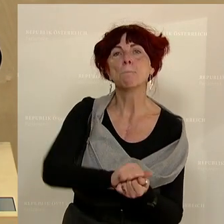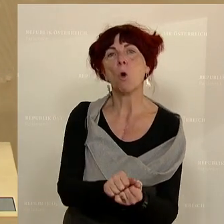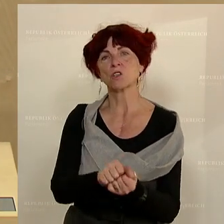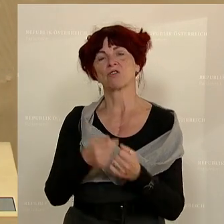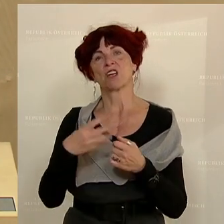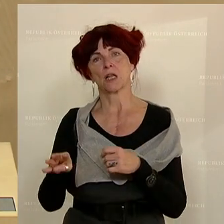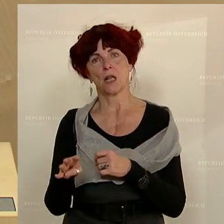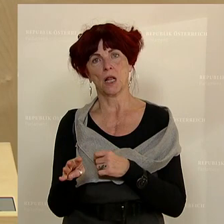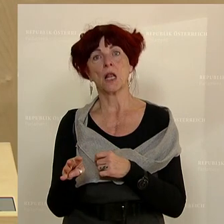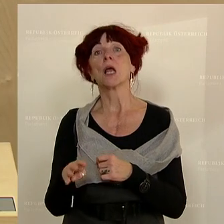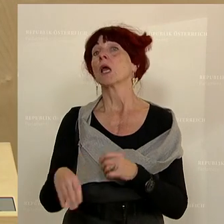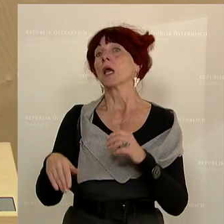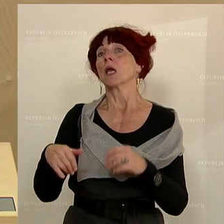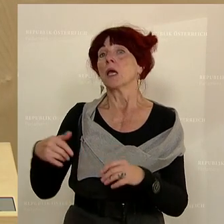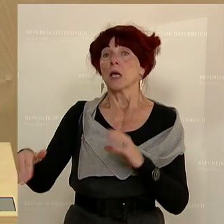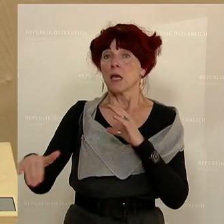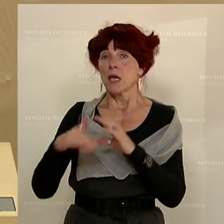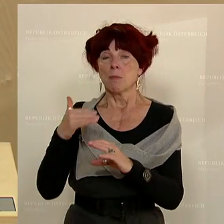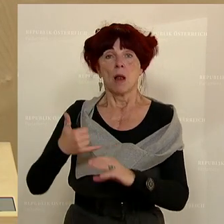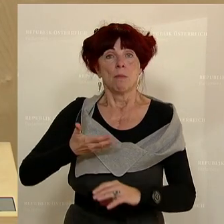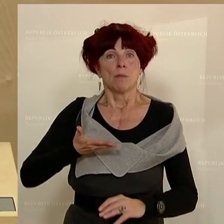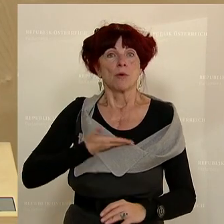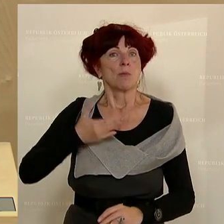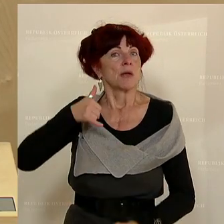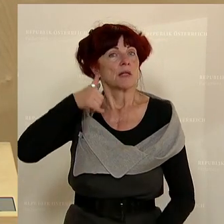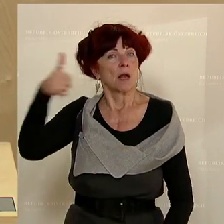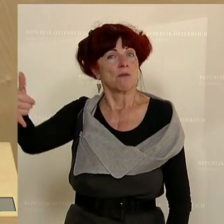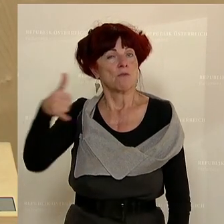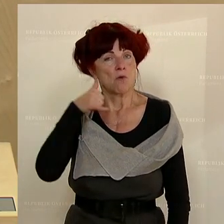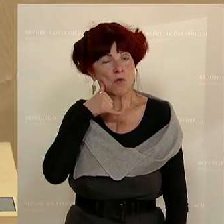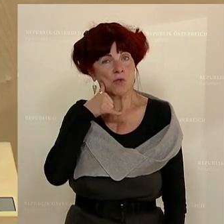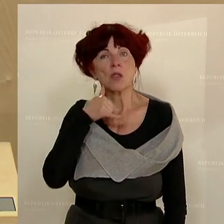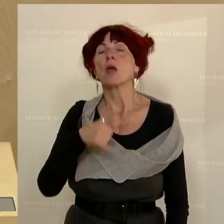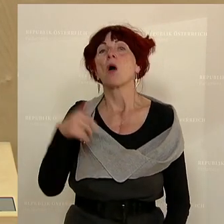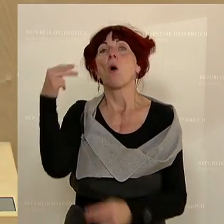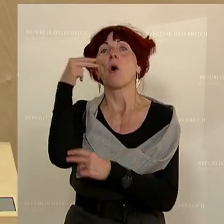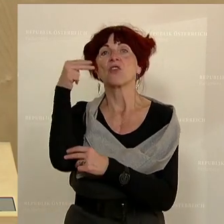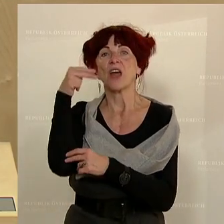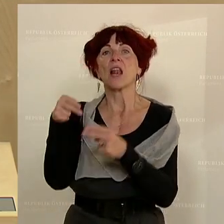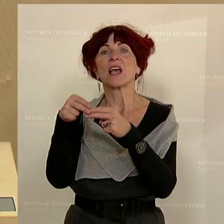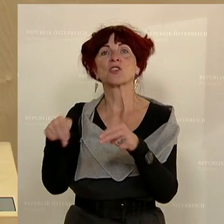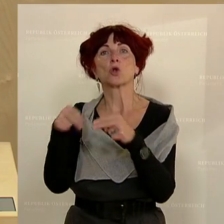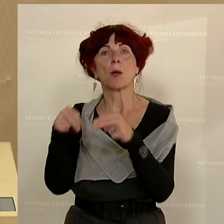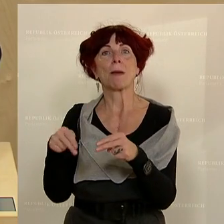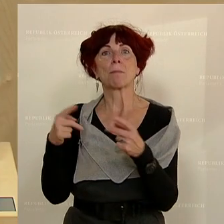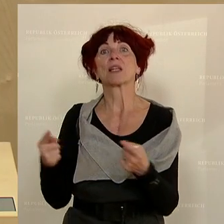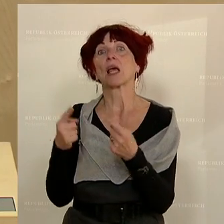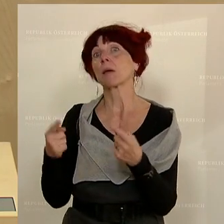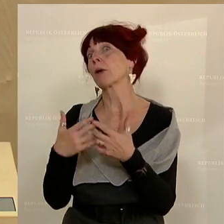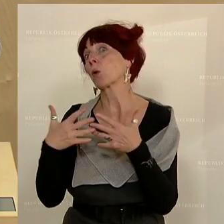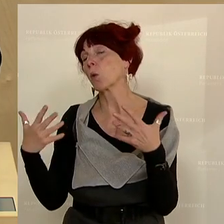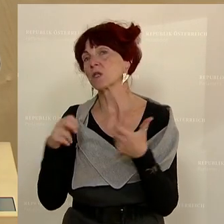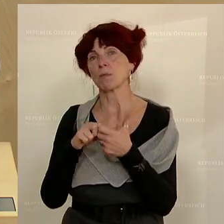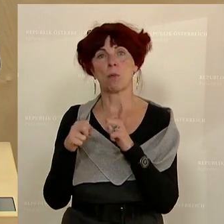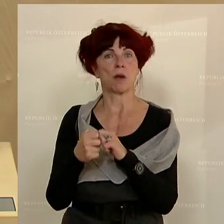und Telefonate bekomme, wo die Gastronomiebetriebe, Hotelleriebetriebe massive Probleme haben. Genau natürlich im